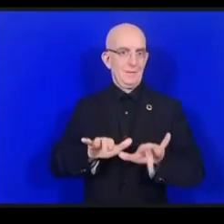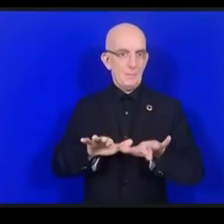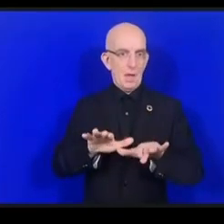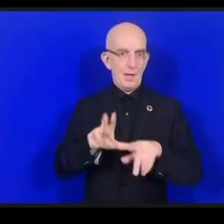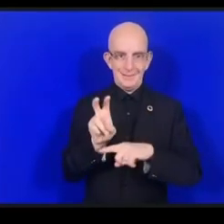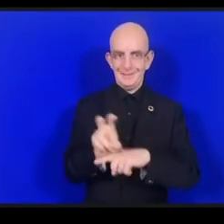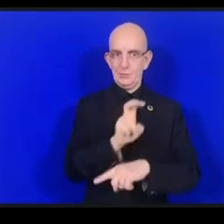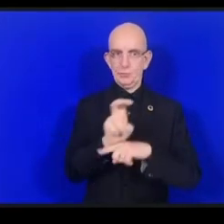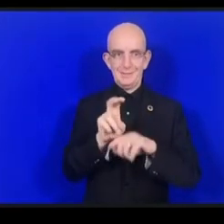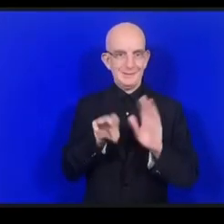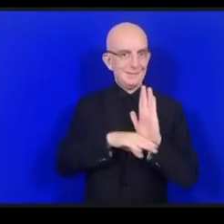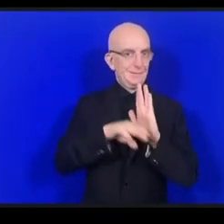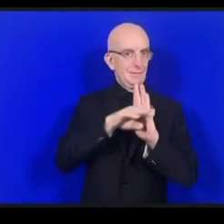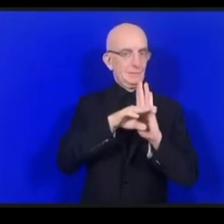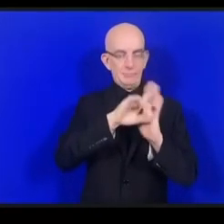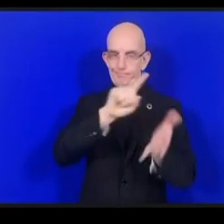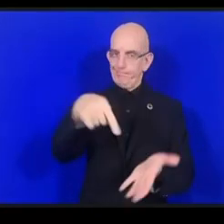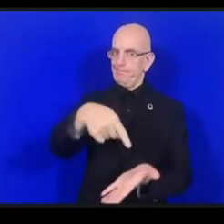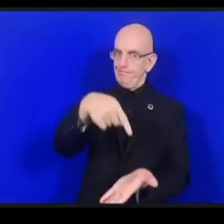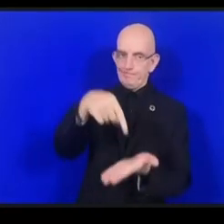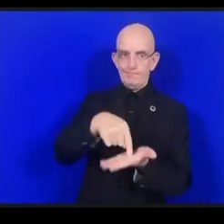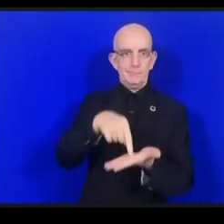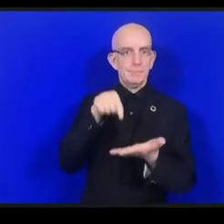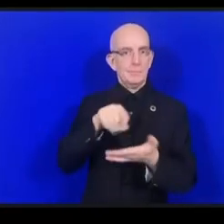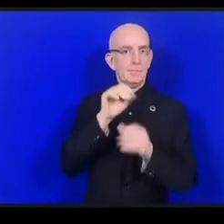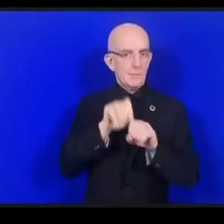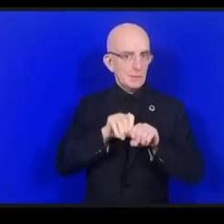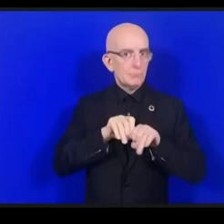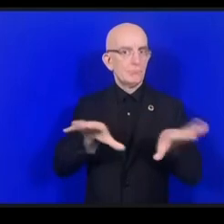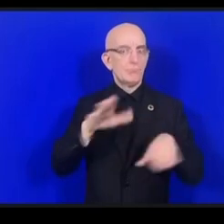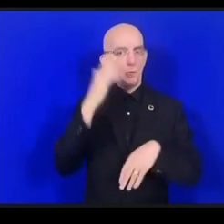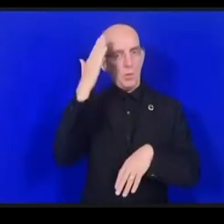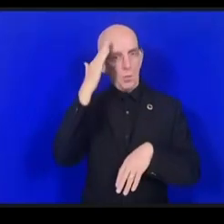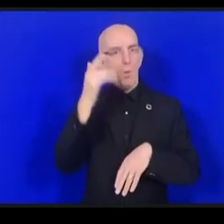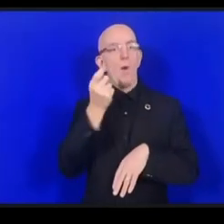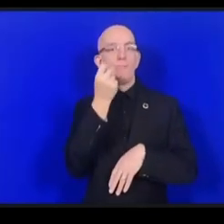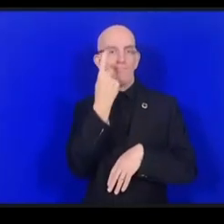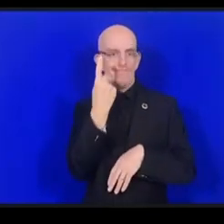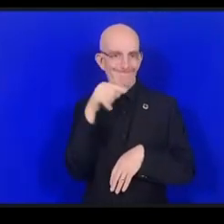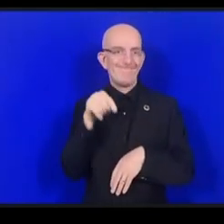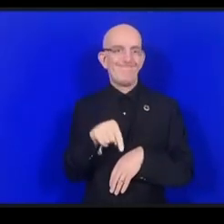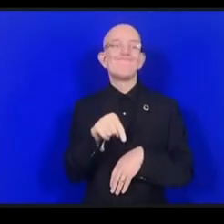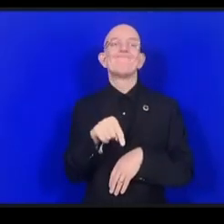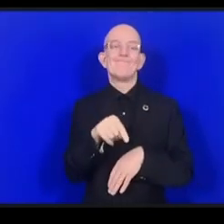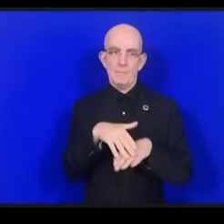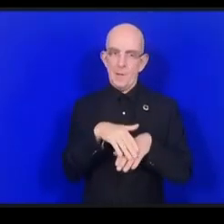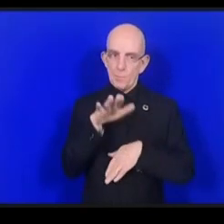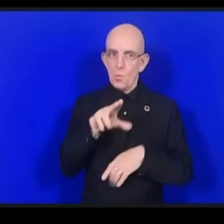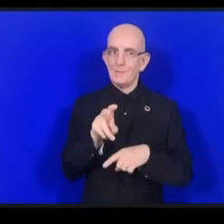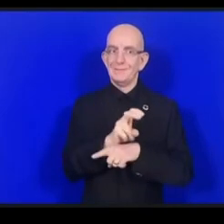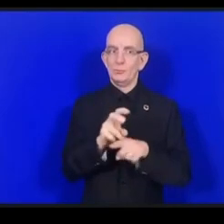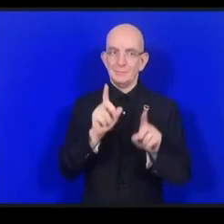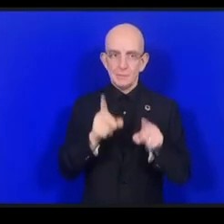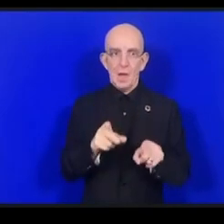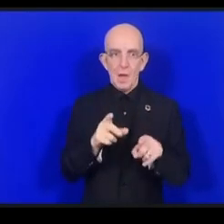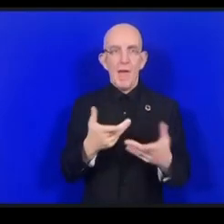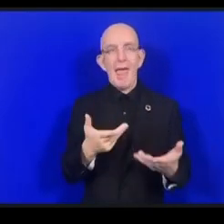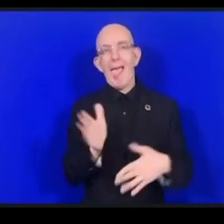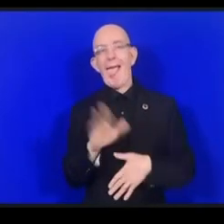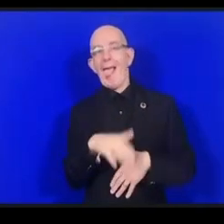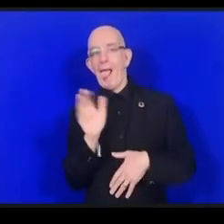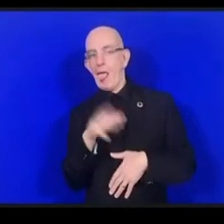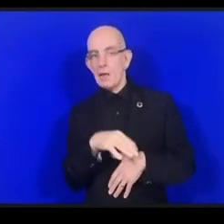الاهتمام حتى تسهم بشكل أكبر في مشهد الأمن والسلامة على الإنترنت